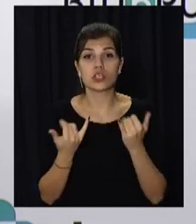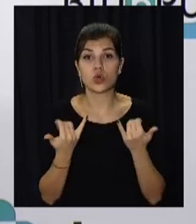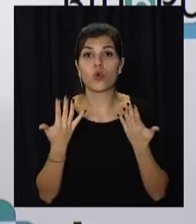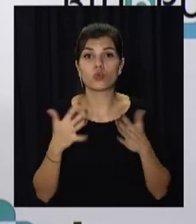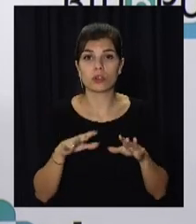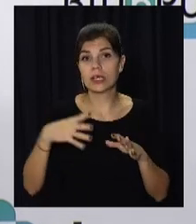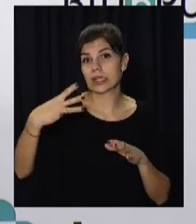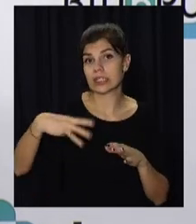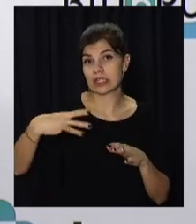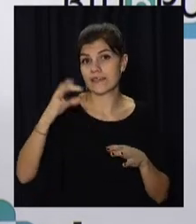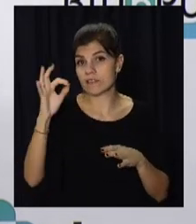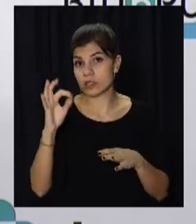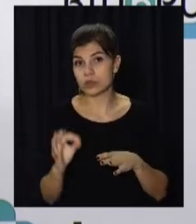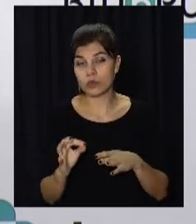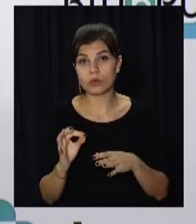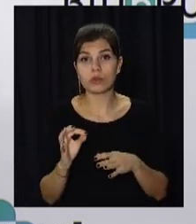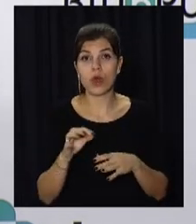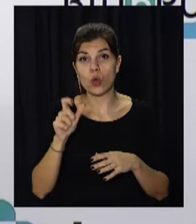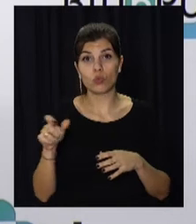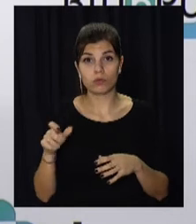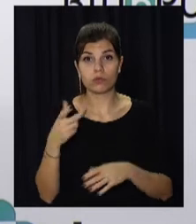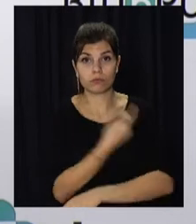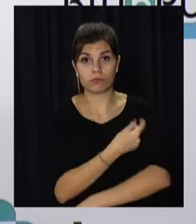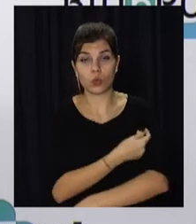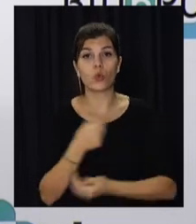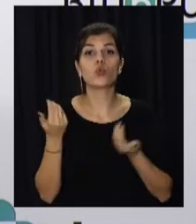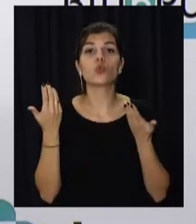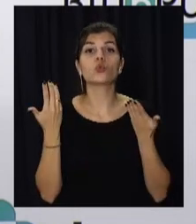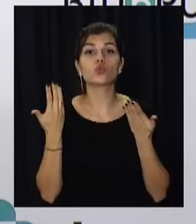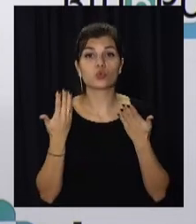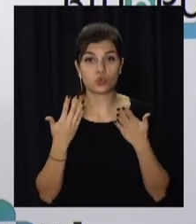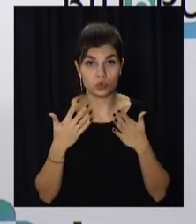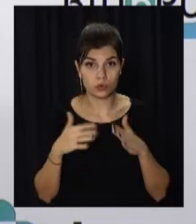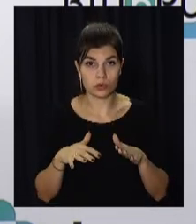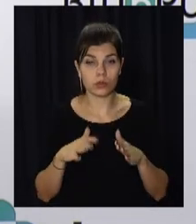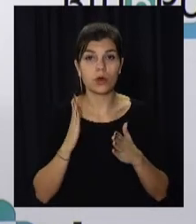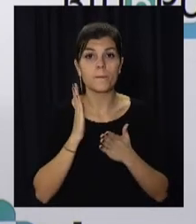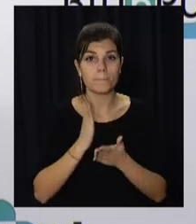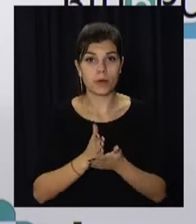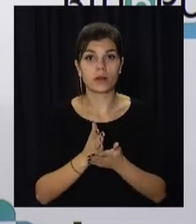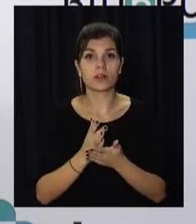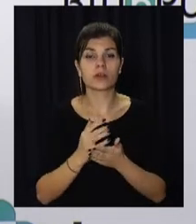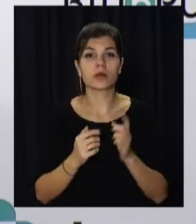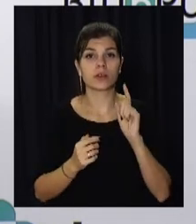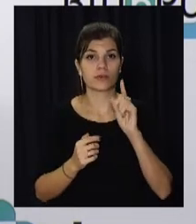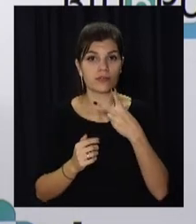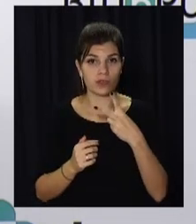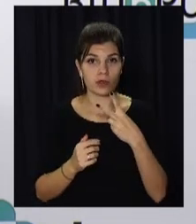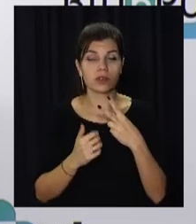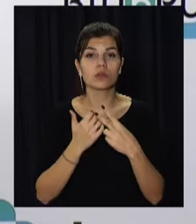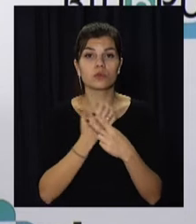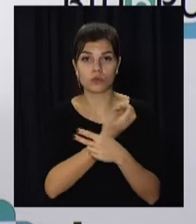30% мешканців Дніпропетровщини, які мають дві дози.